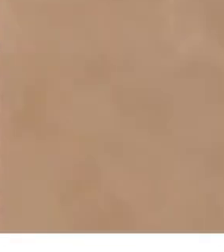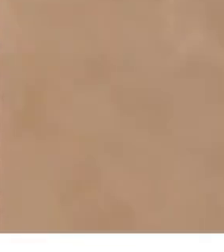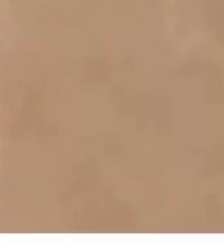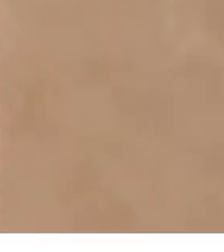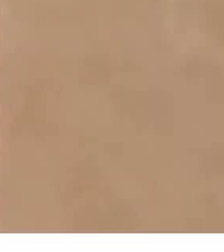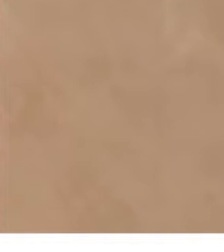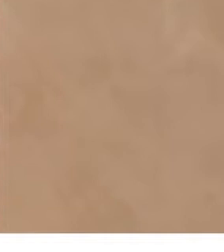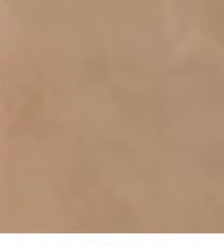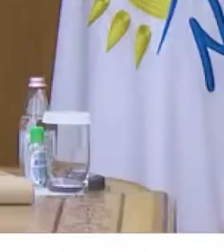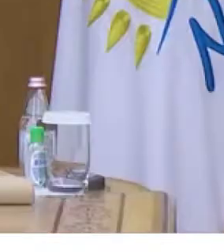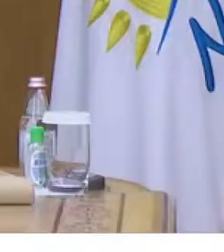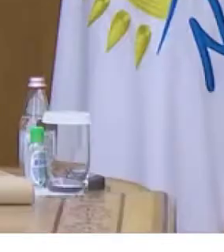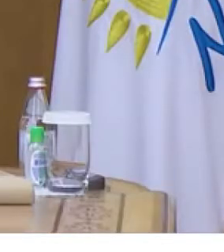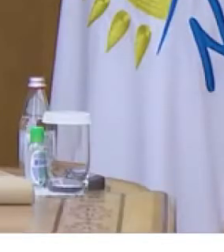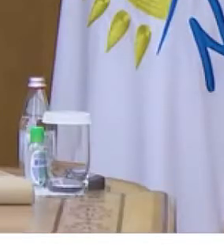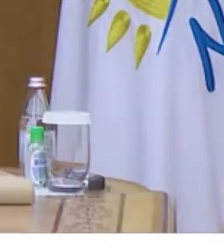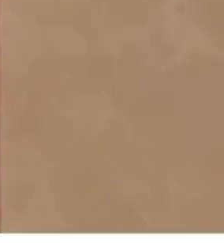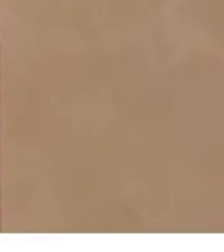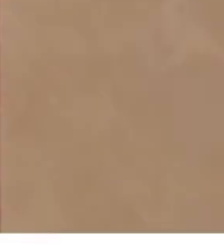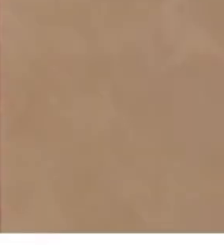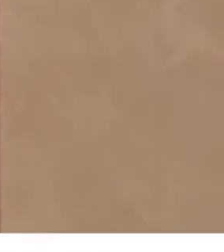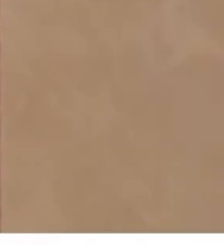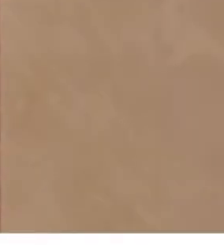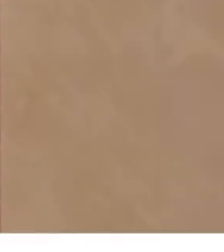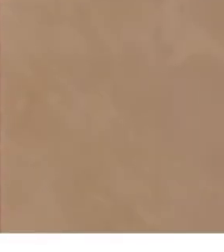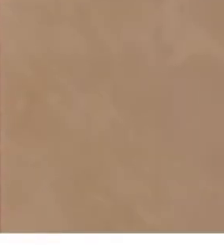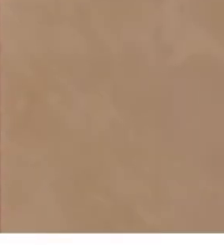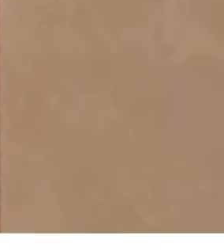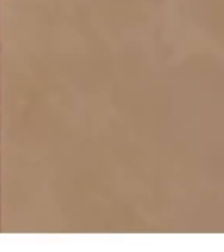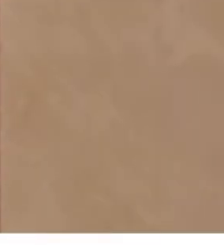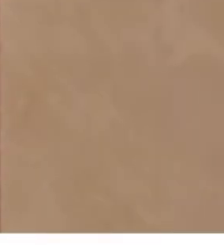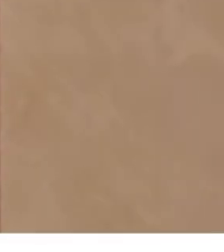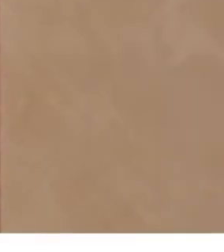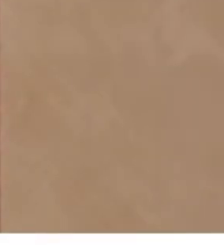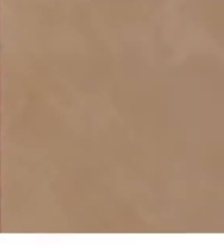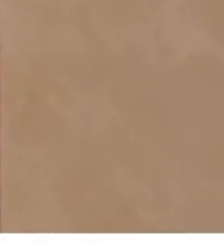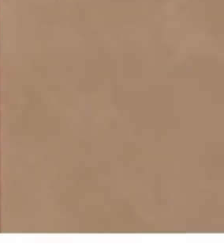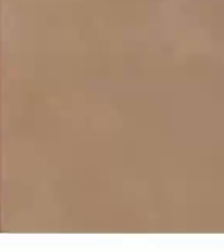Завершается строительство 20 домов для пострадавших от наводнений жителей аула в Махта-Аральском районе.